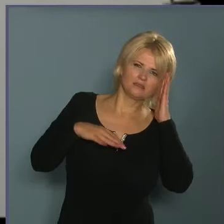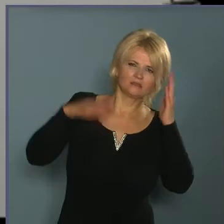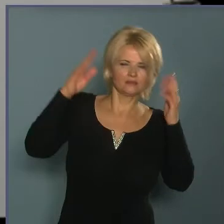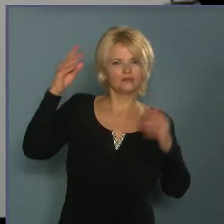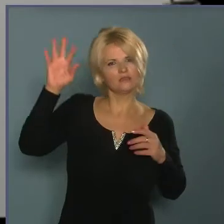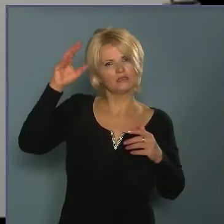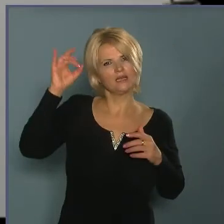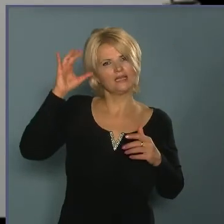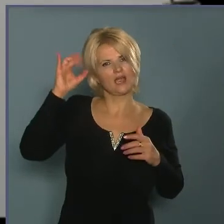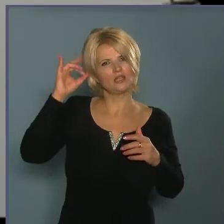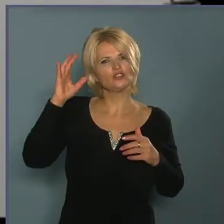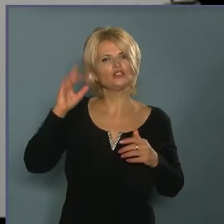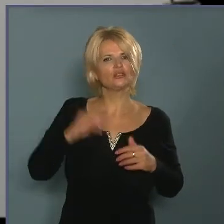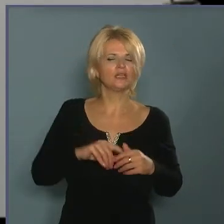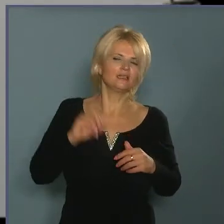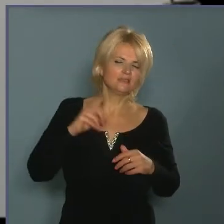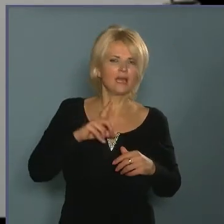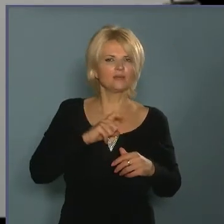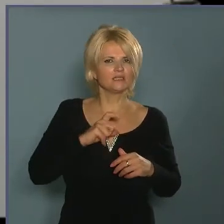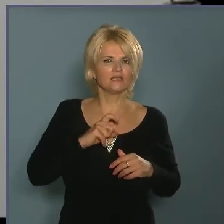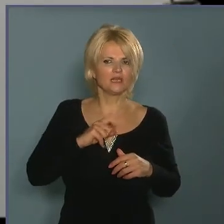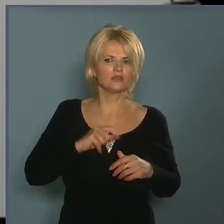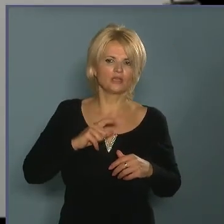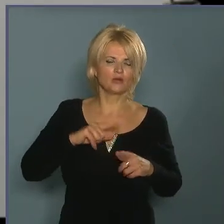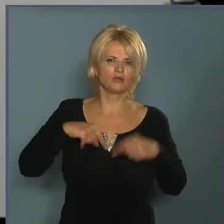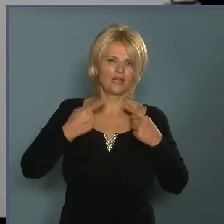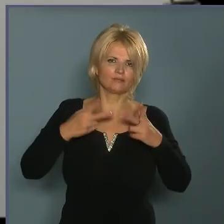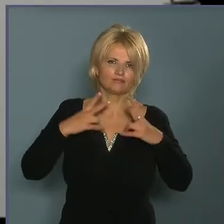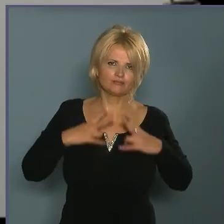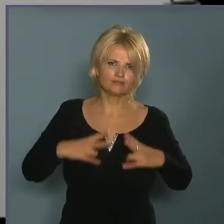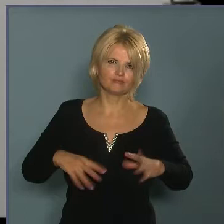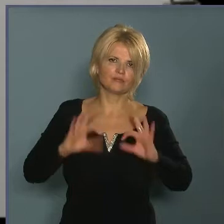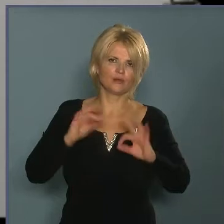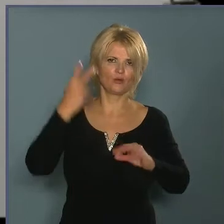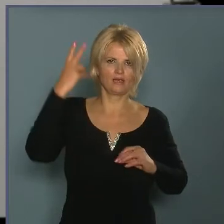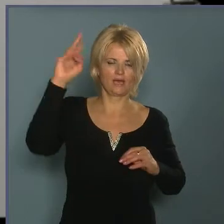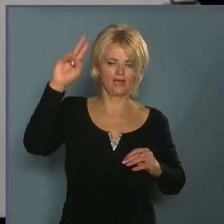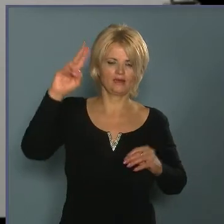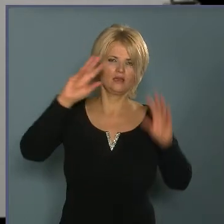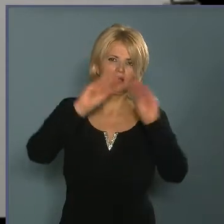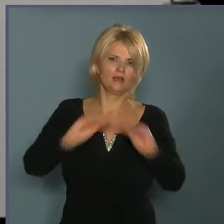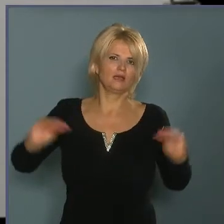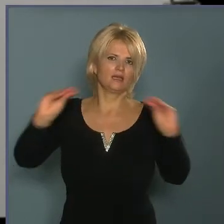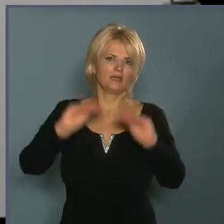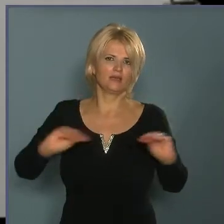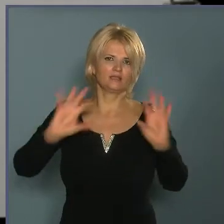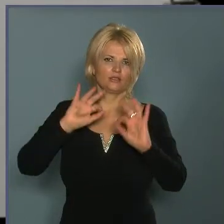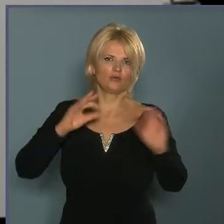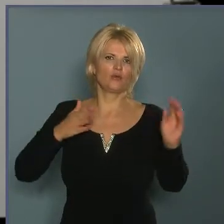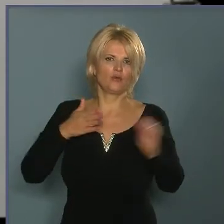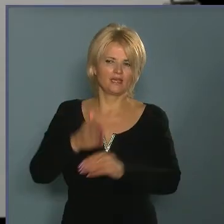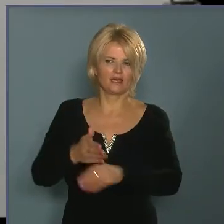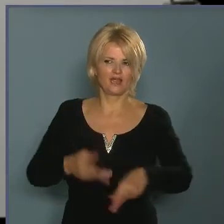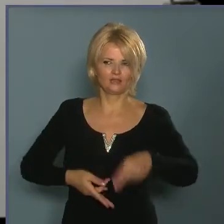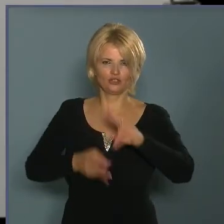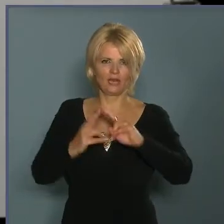viszont pszichésen nem viselte meg őket, és ez mindenféleképpen jója, hogy a kiképzésünk talán jó irányba mozdul,